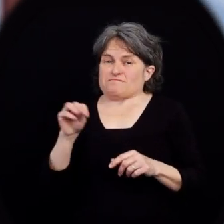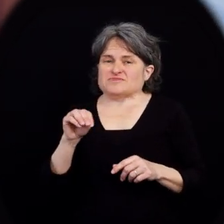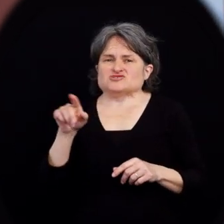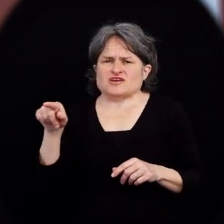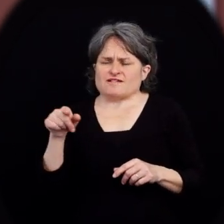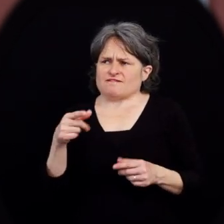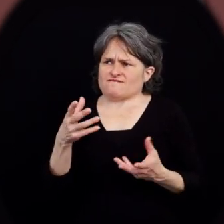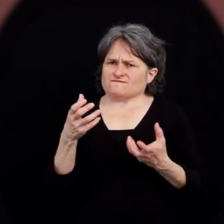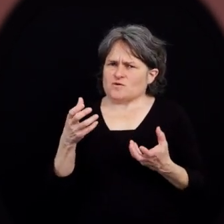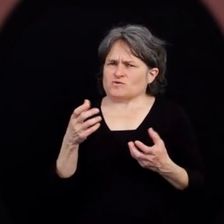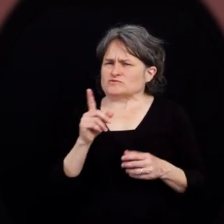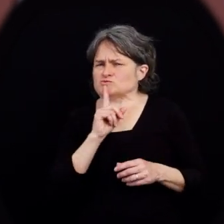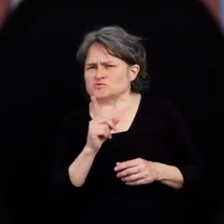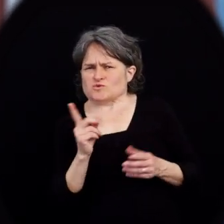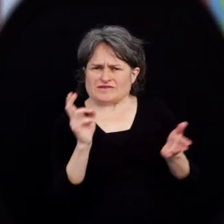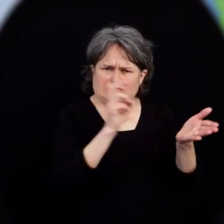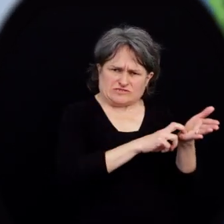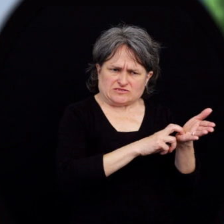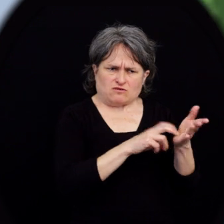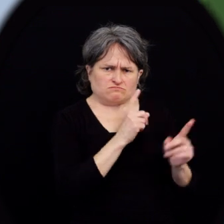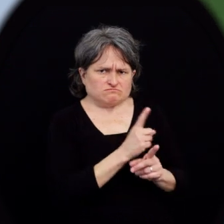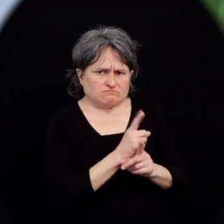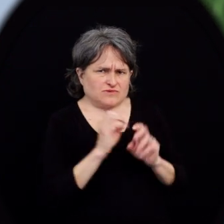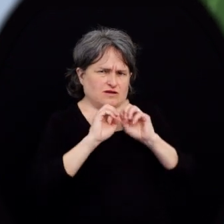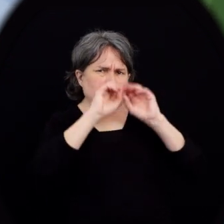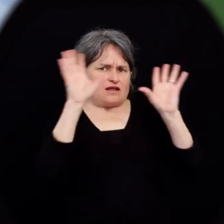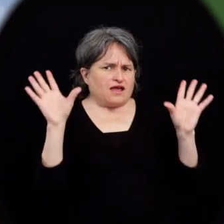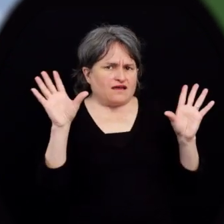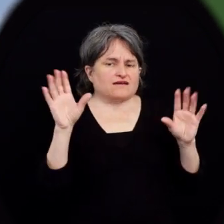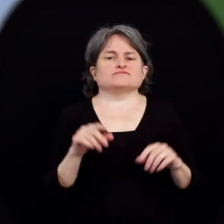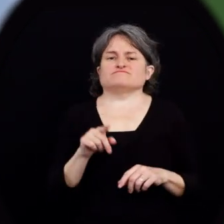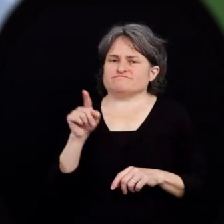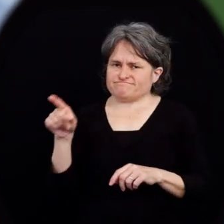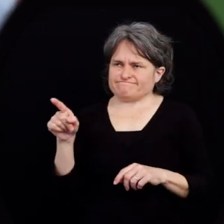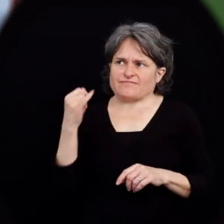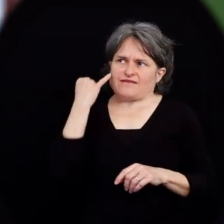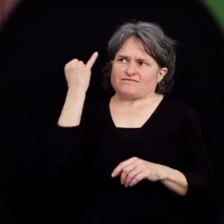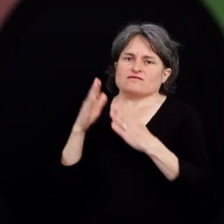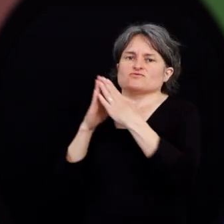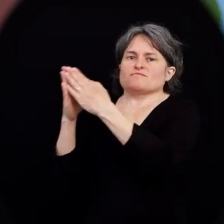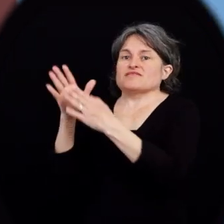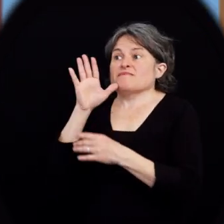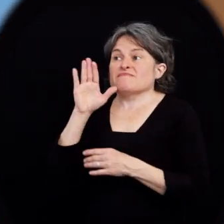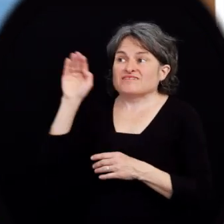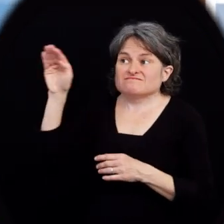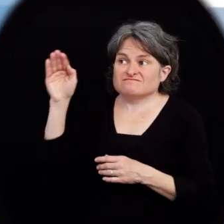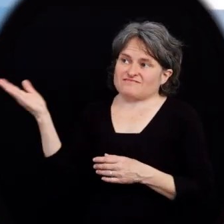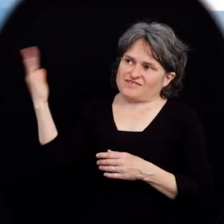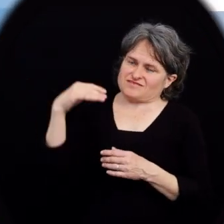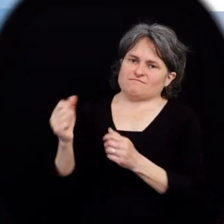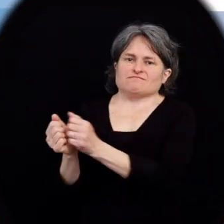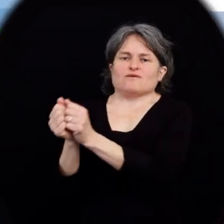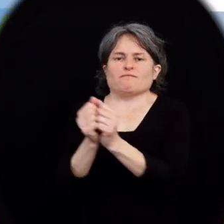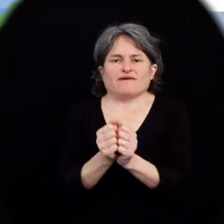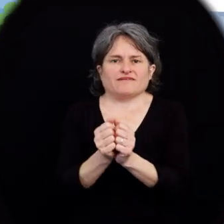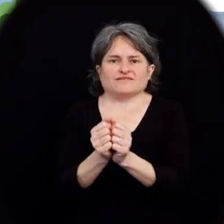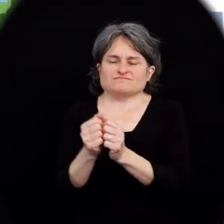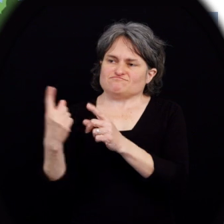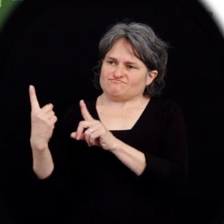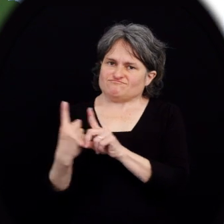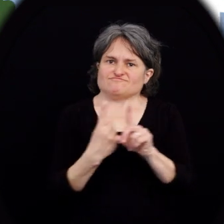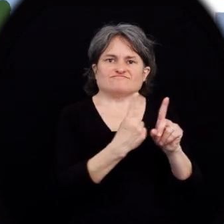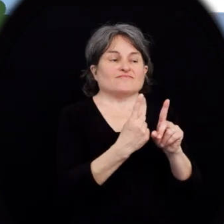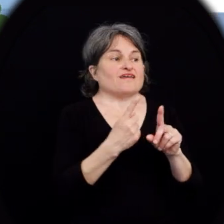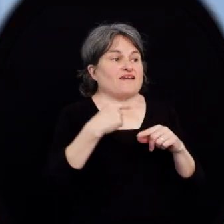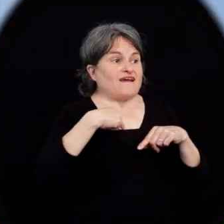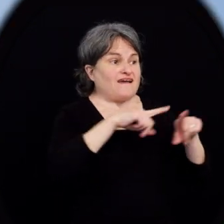activités quotidiennes. De plus, comme elle souhaite s'assurer d'avoir bien compris ce qu'elle doit faire pour compléter son inscription, elle a demandé